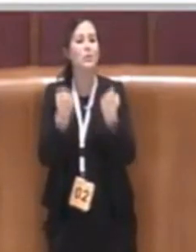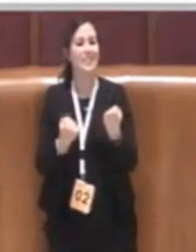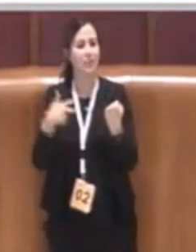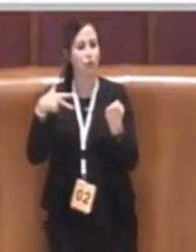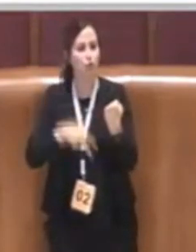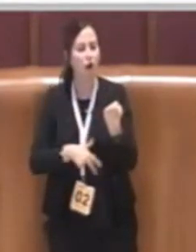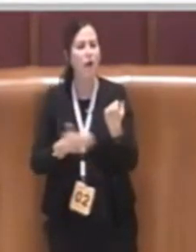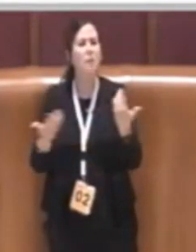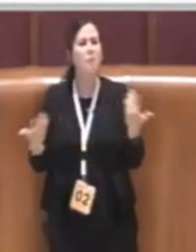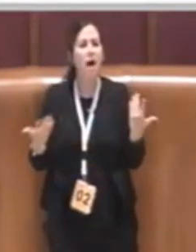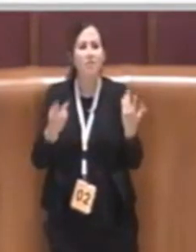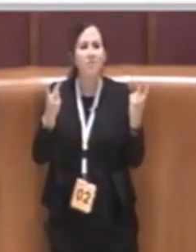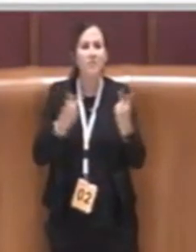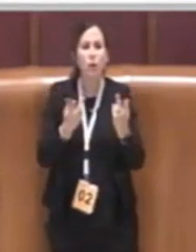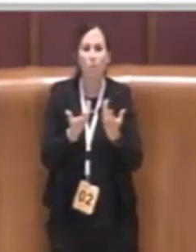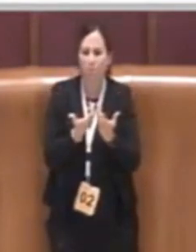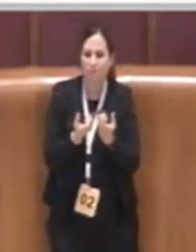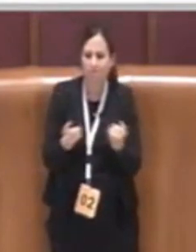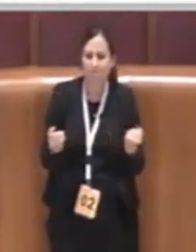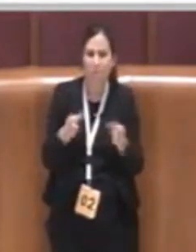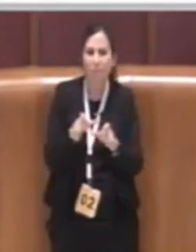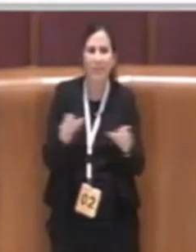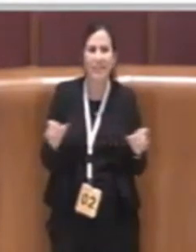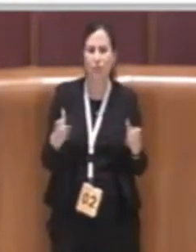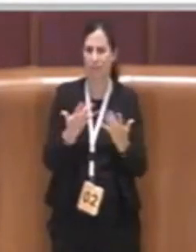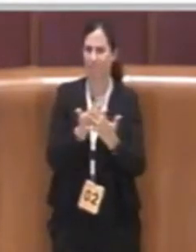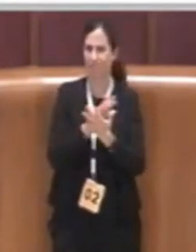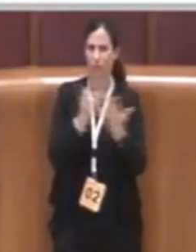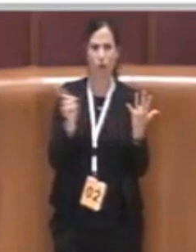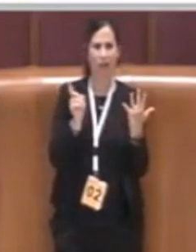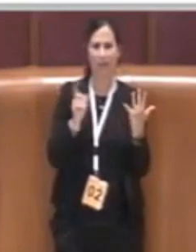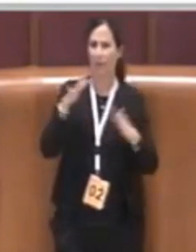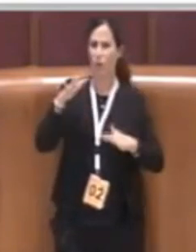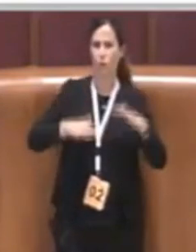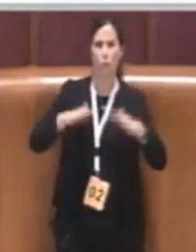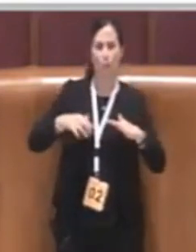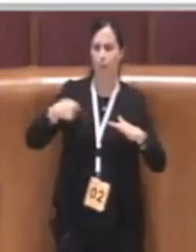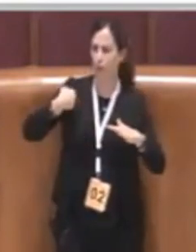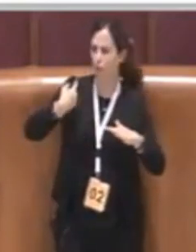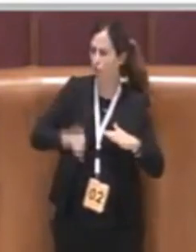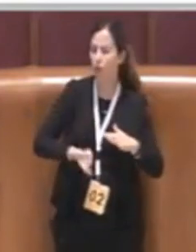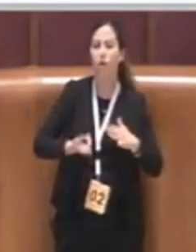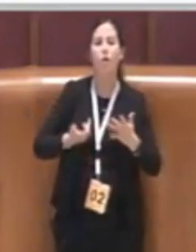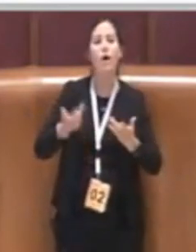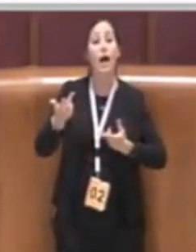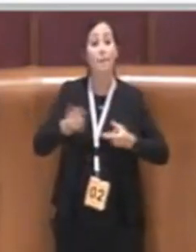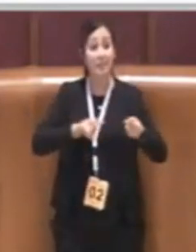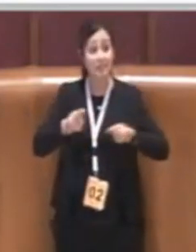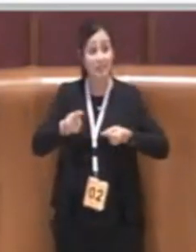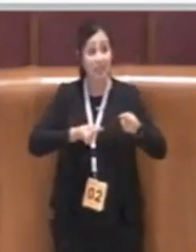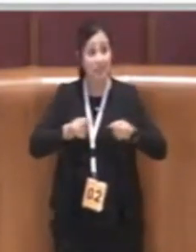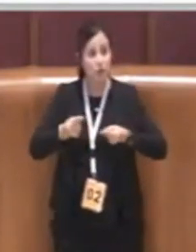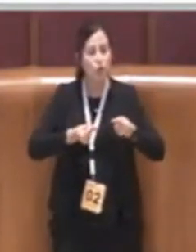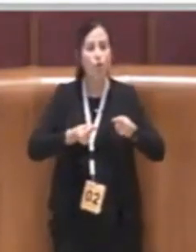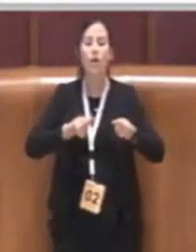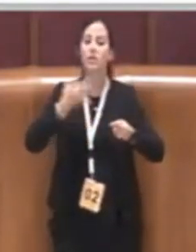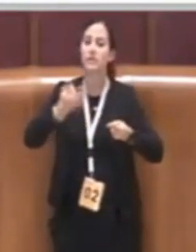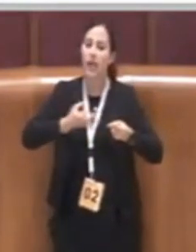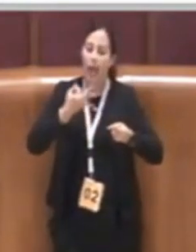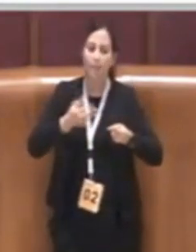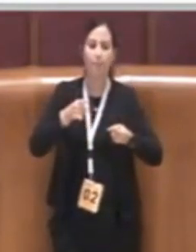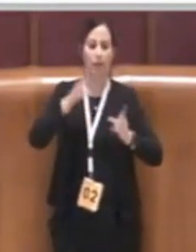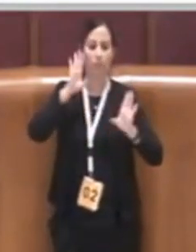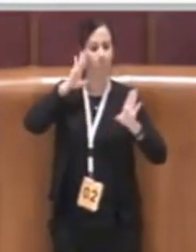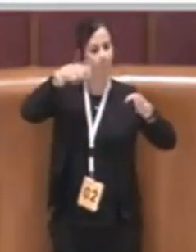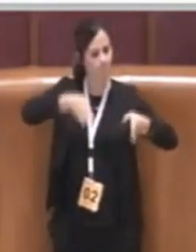all'interno dell'amministrazione si è in maniera costante occupato di questo tema. Quindi noi